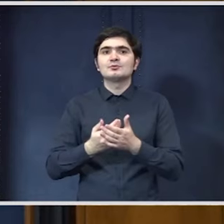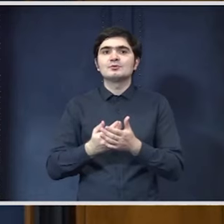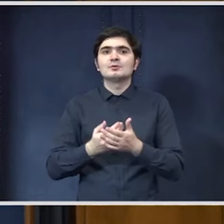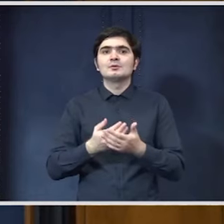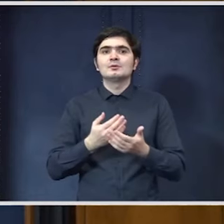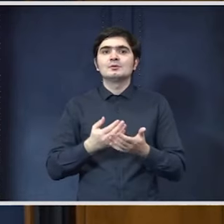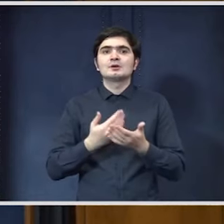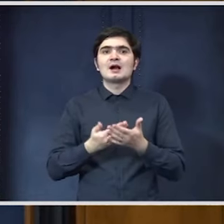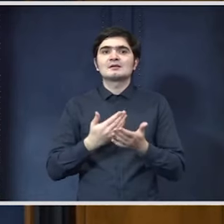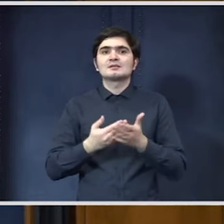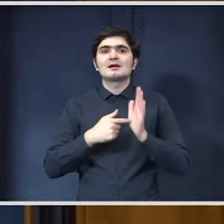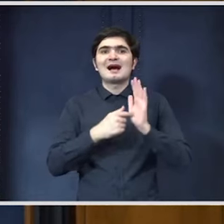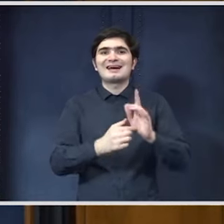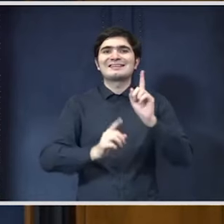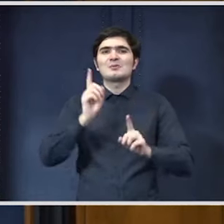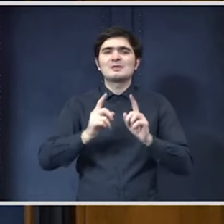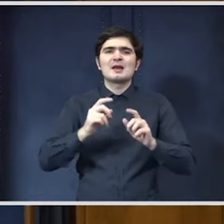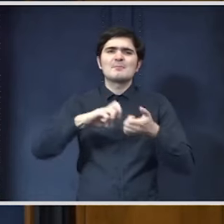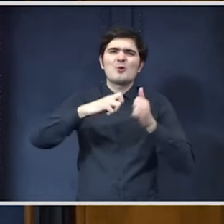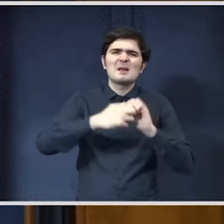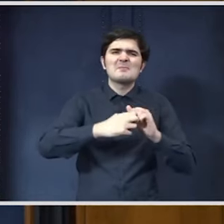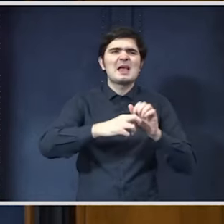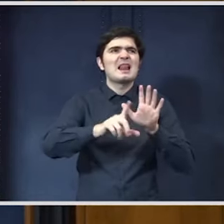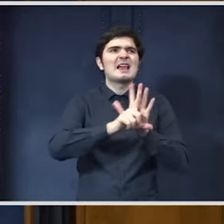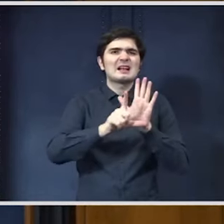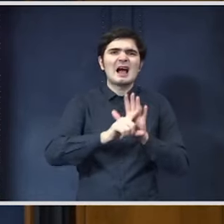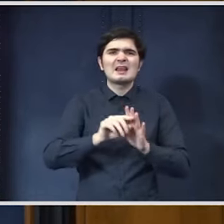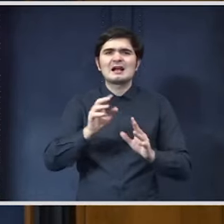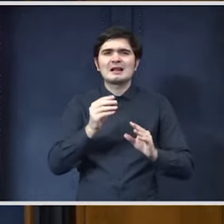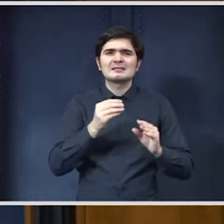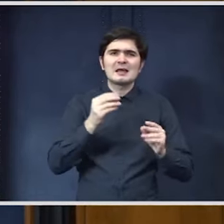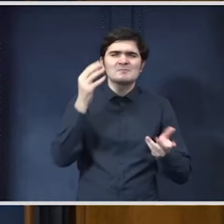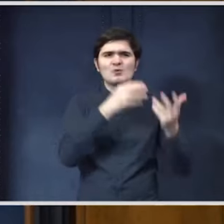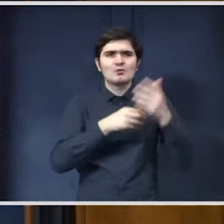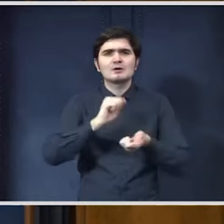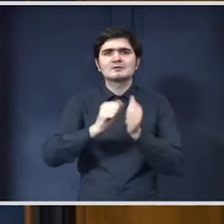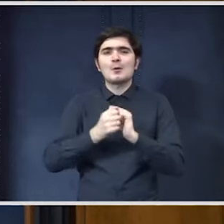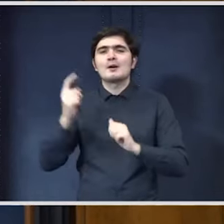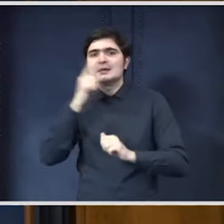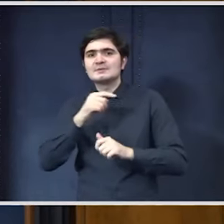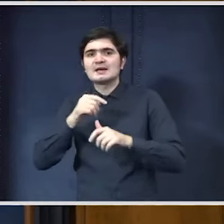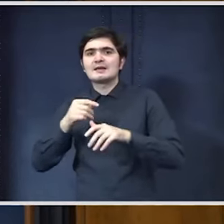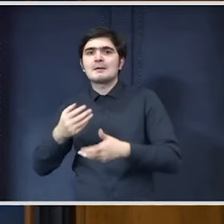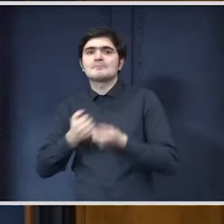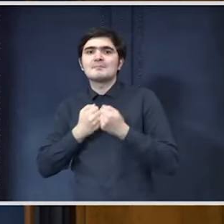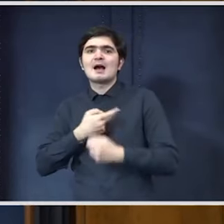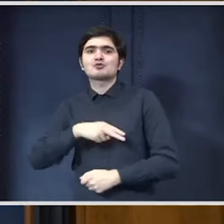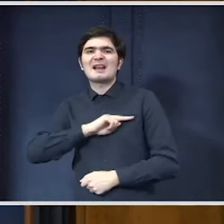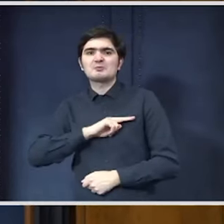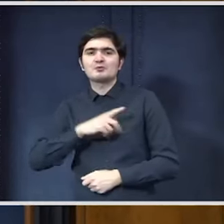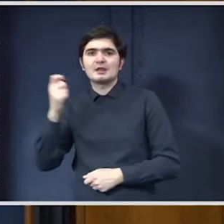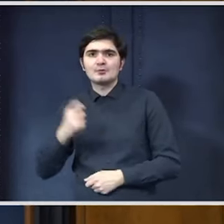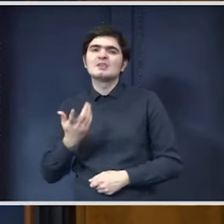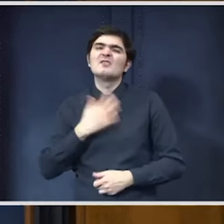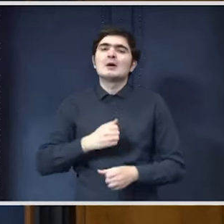realități legale care ne încurcă, de lipsa de asumarea proiectelor și vreau să creez o echipă